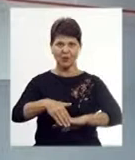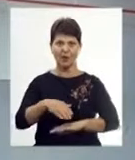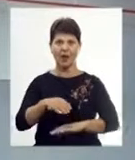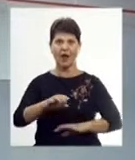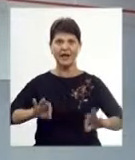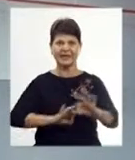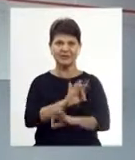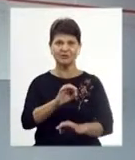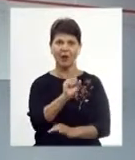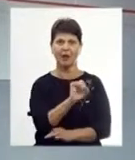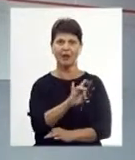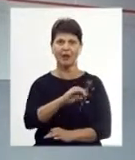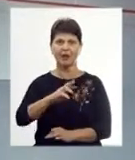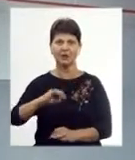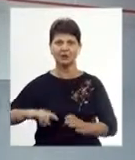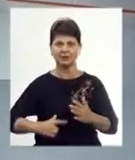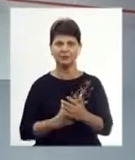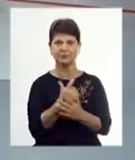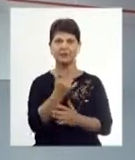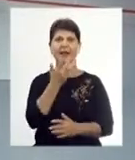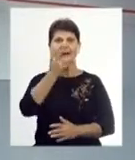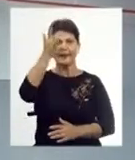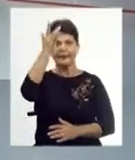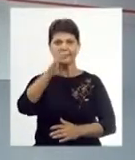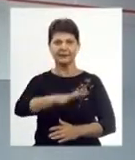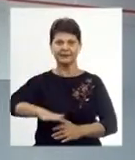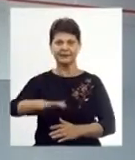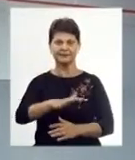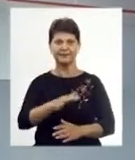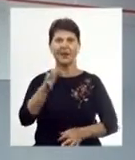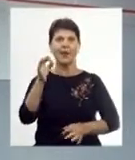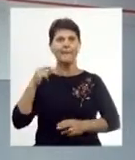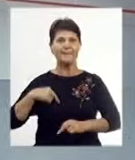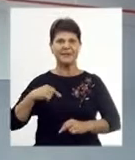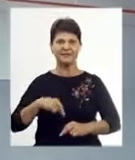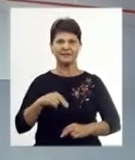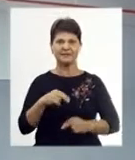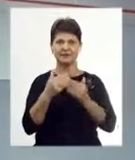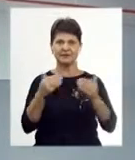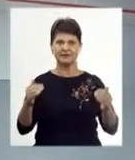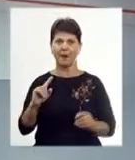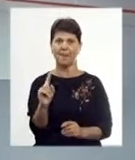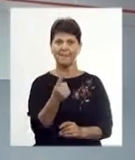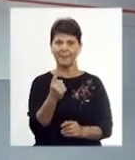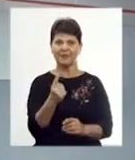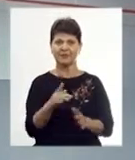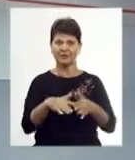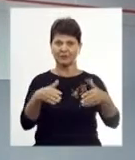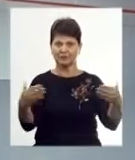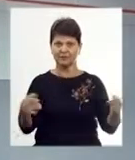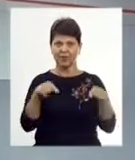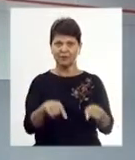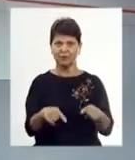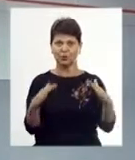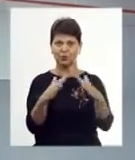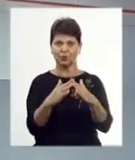архітектора Артинова зводять літню терасу. Працівники краєзнавчого музею – перша виставка якого розгорнулася саме в